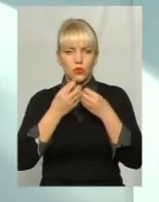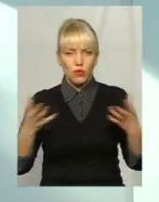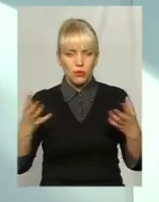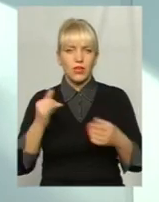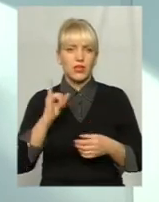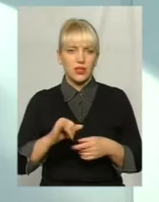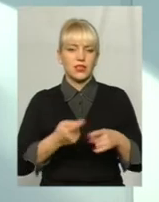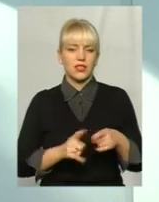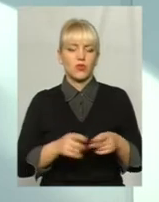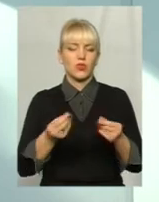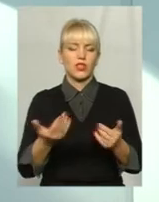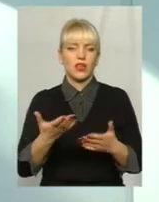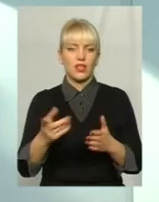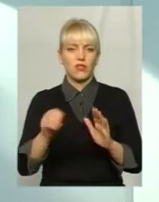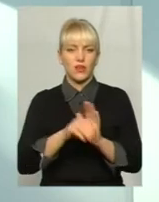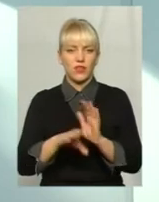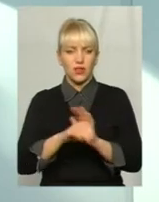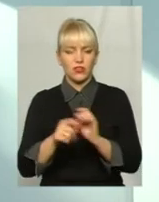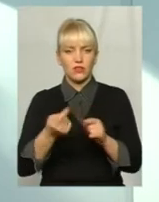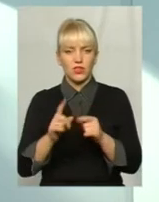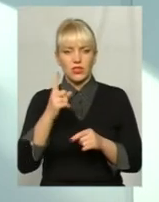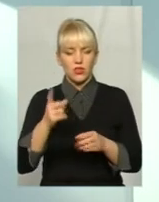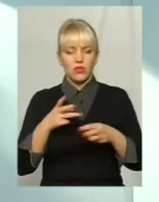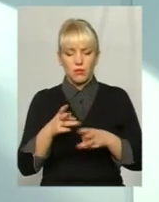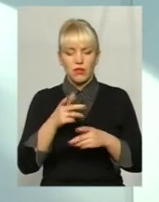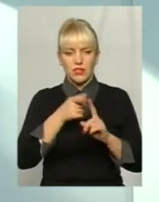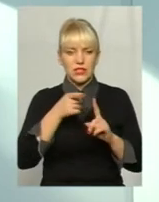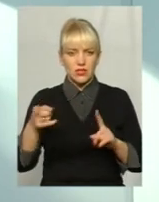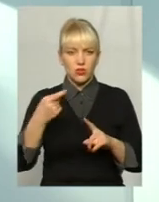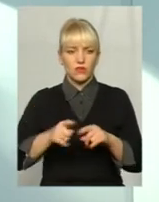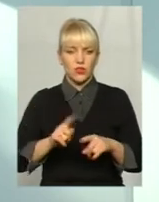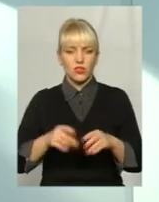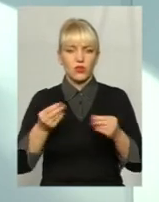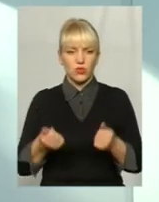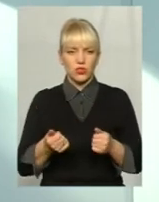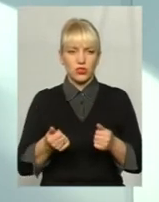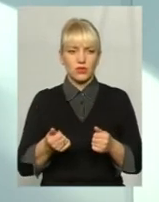добре. І ці кошти, які вони вкладують, вони за один опальний сезон себе ці кошти